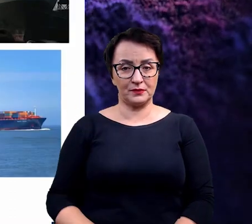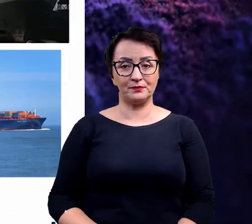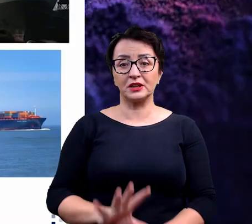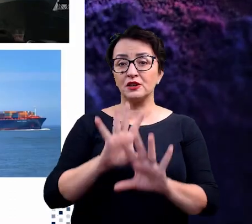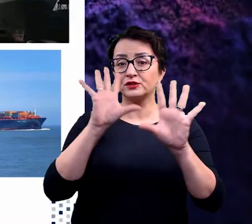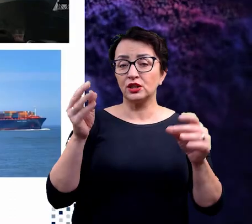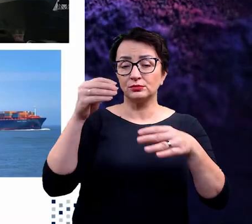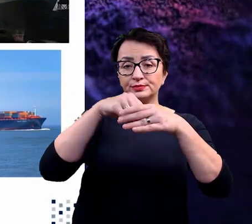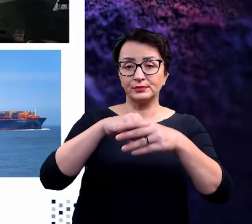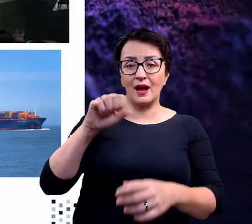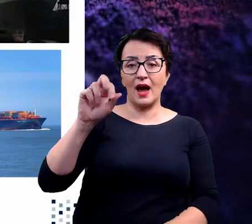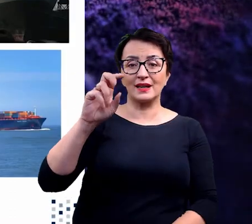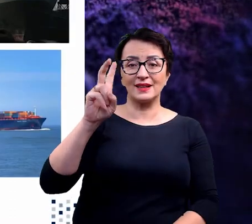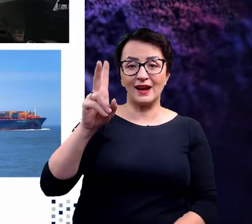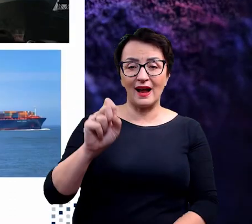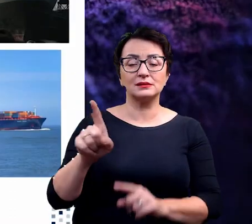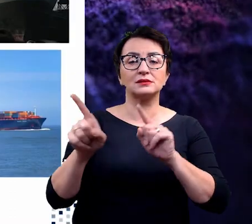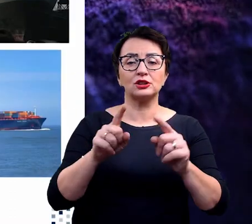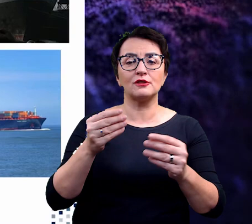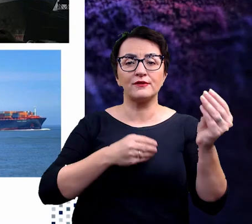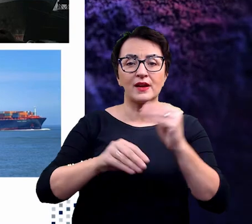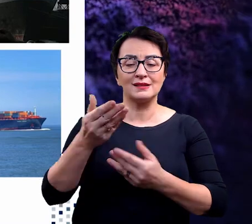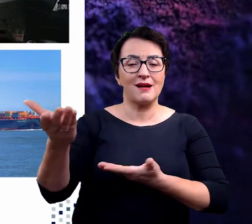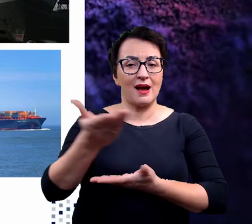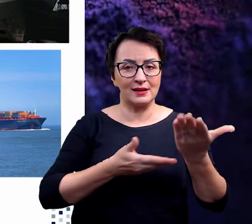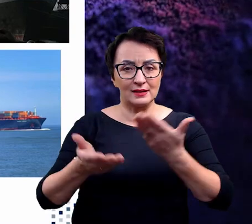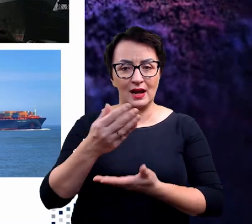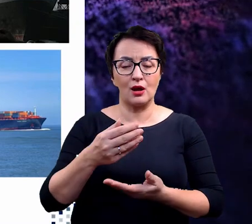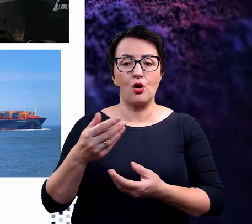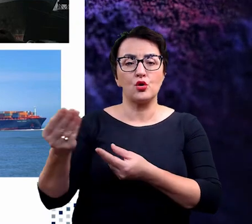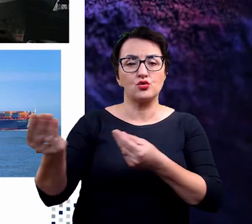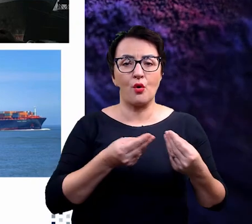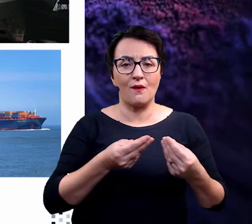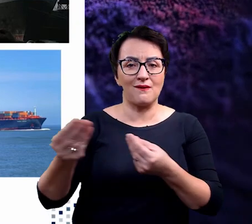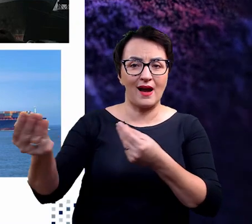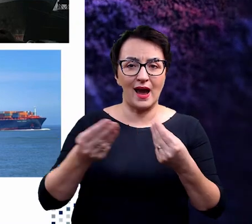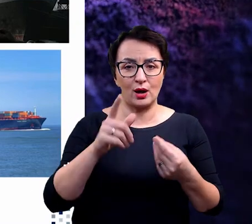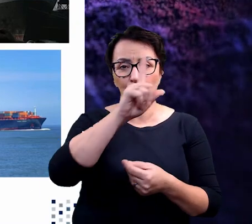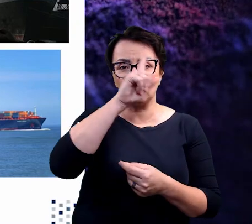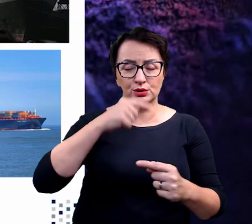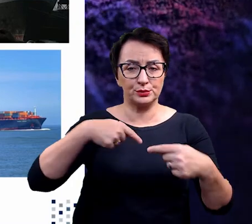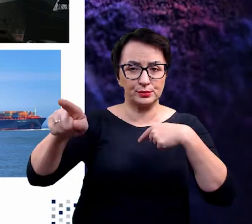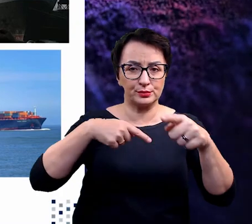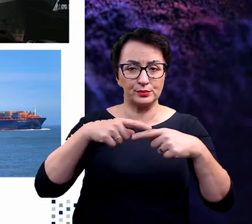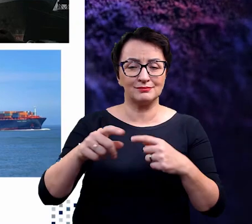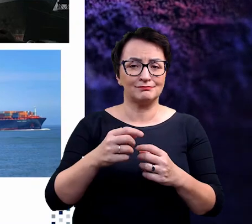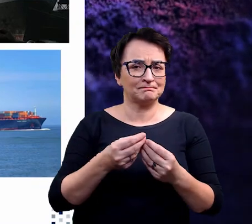dzieje się w Arktyce, powoduje do zwiększonej wymiany handlowej. Zwiększonego przepływu towarów i ludzi na skalę dotąd niespotykano.